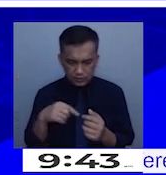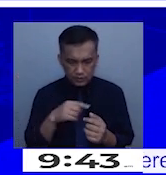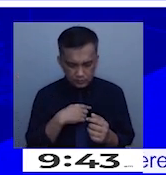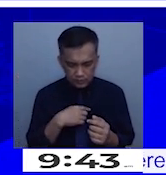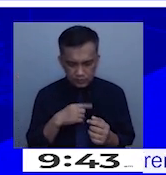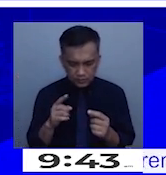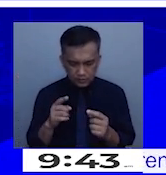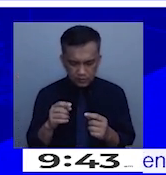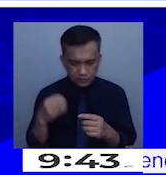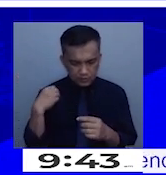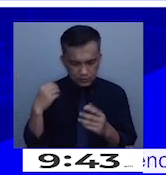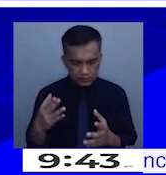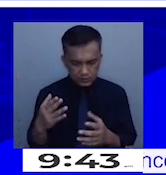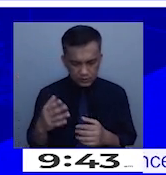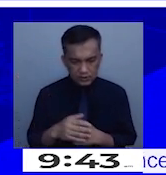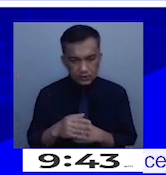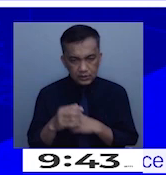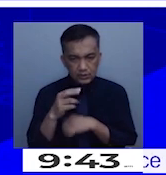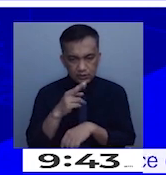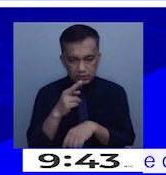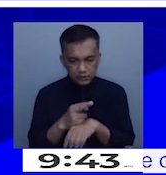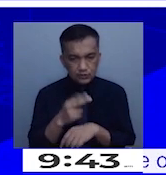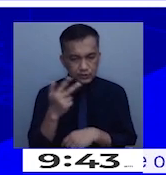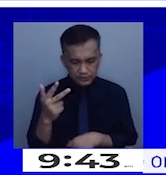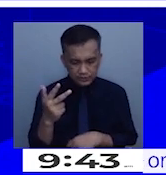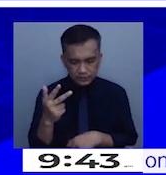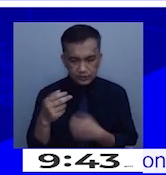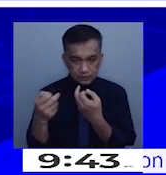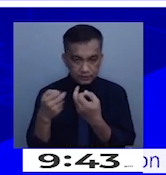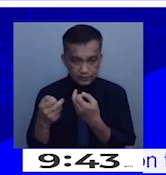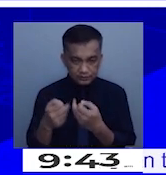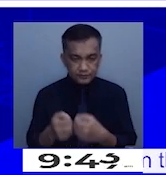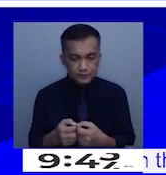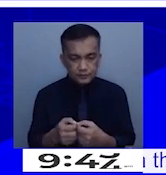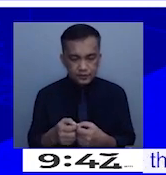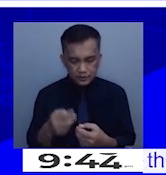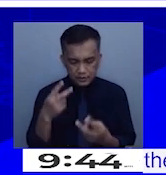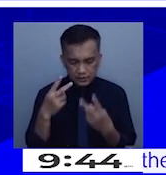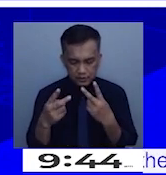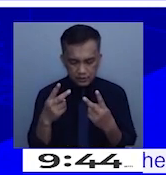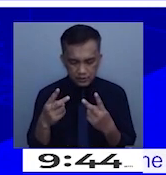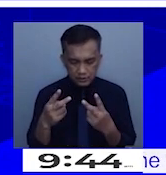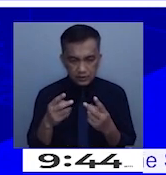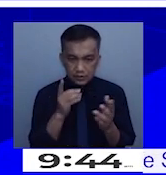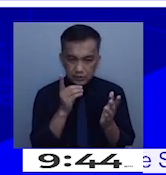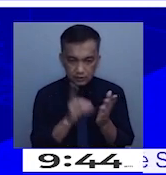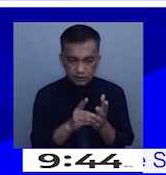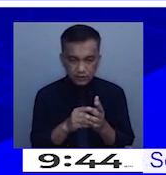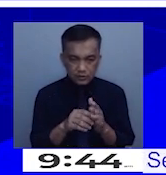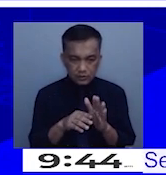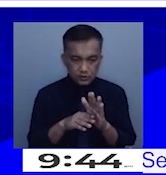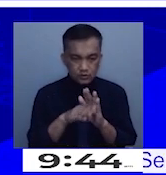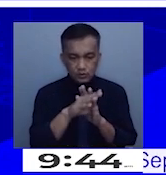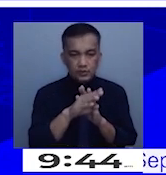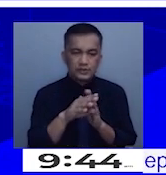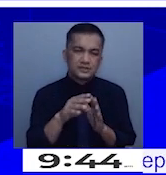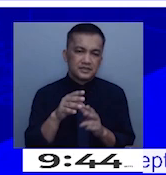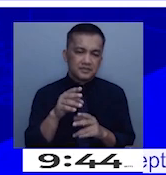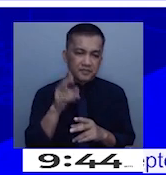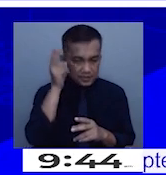officials sa Region 3 at ito nga yung explanation nila nakikita sa mga datos na tumaas yung vegetables,